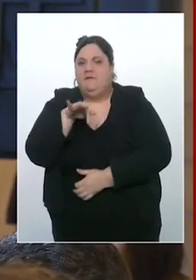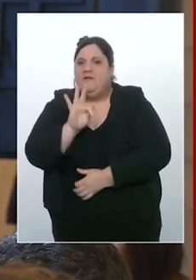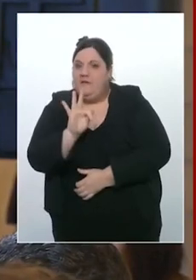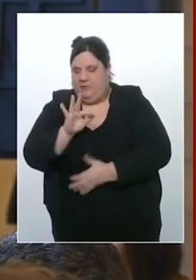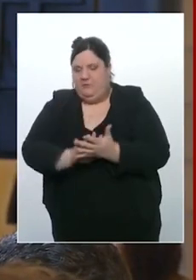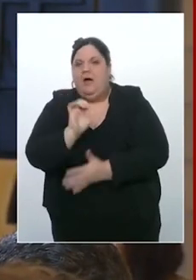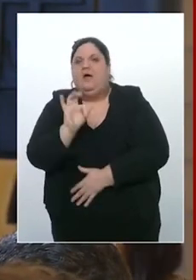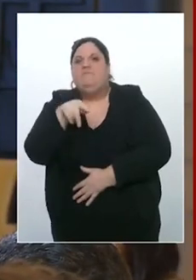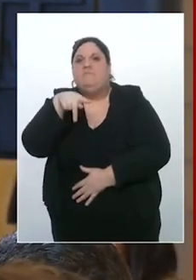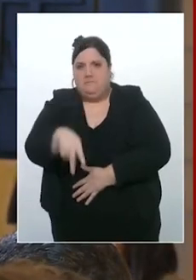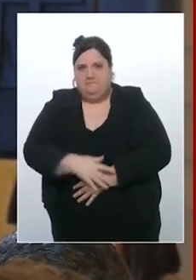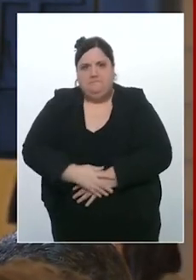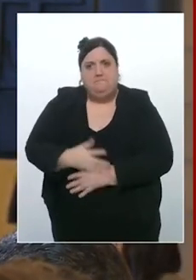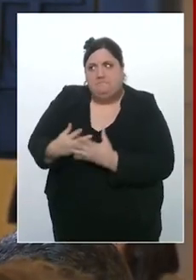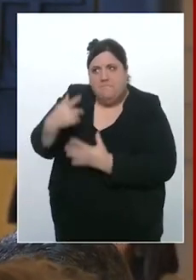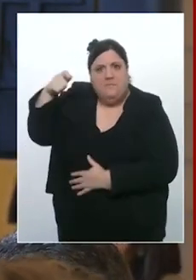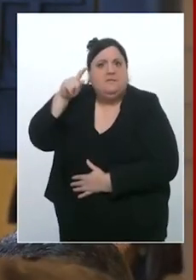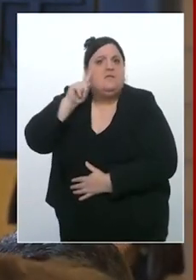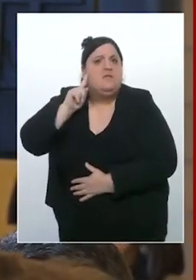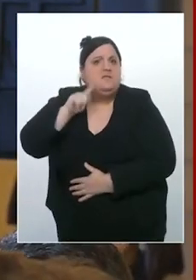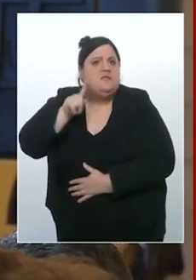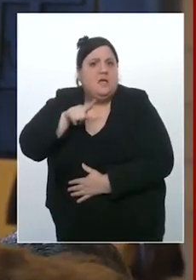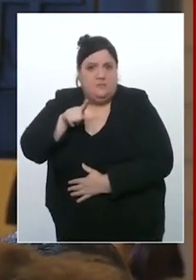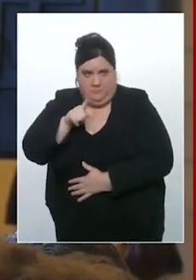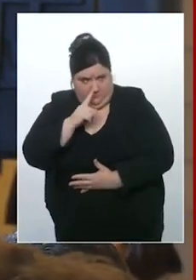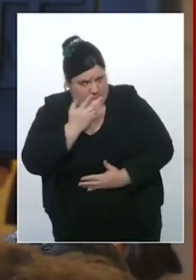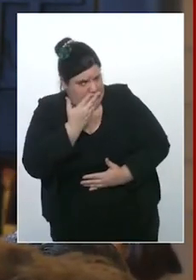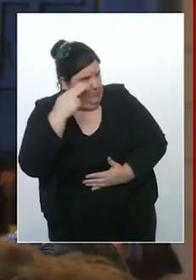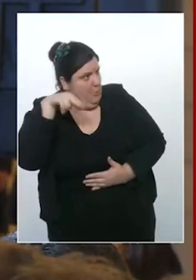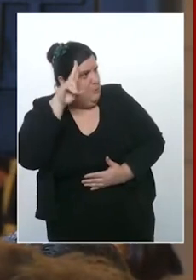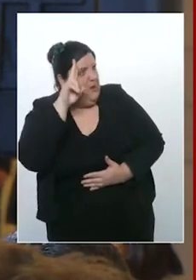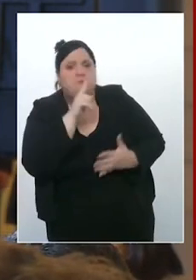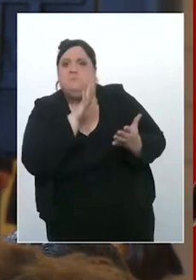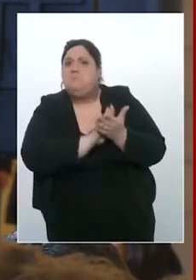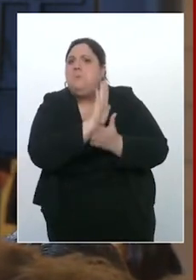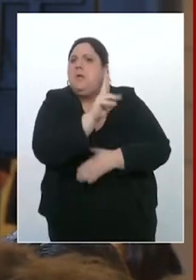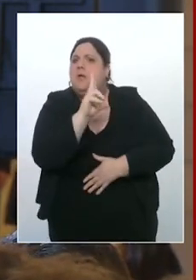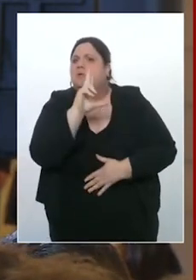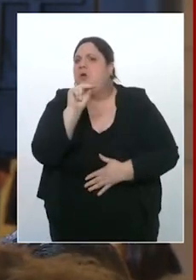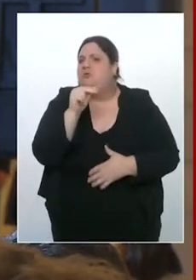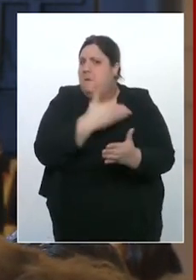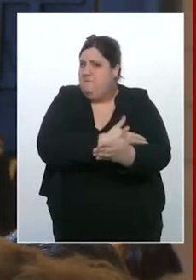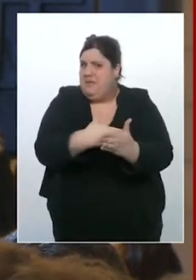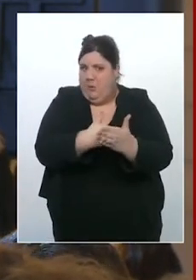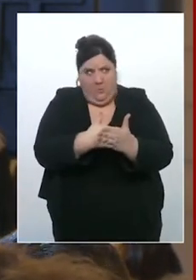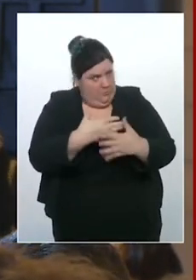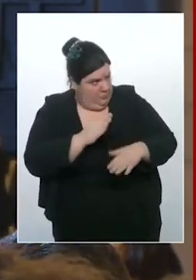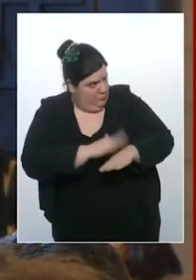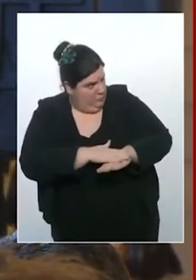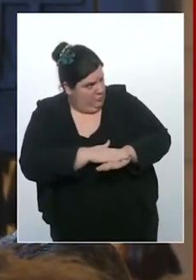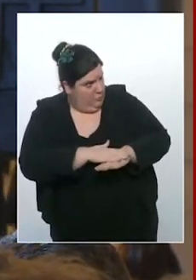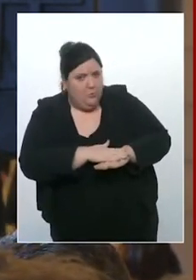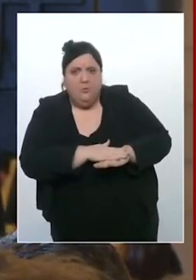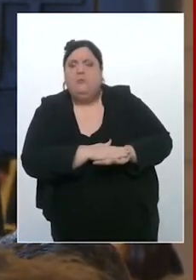million d'obus promis par l'Union européenne avaient été livrés. Est-ce qu'après les décisions, nouveaux efforts qui ont été